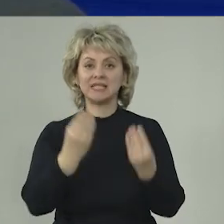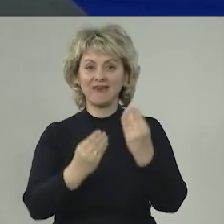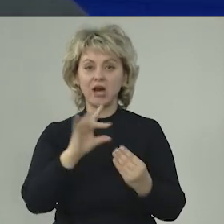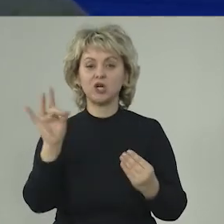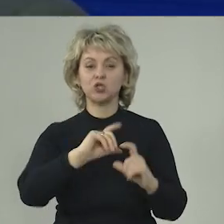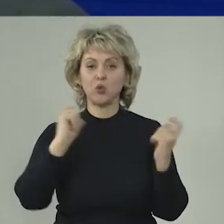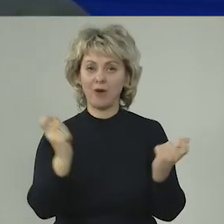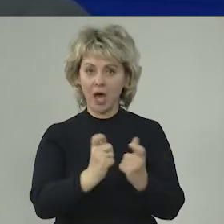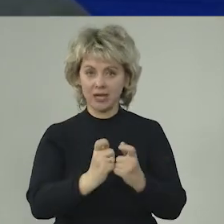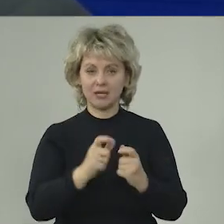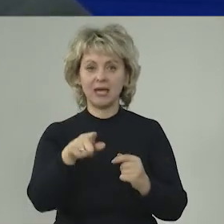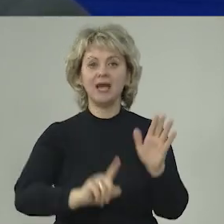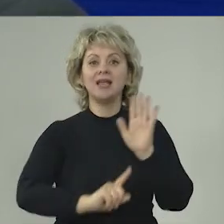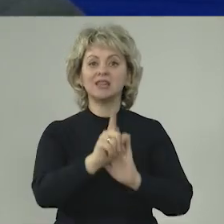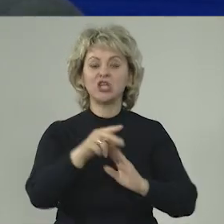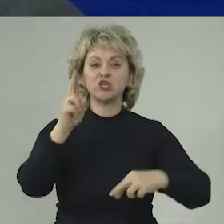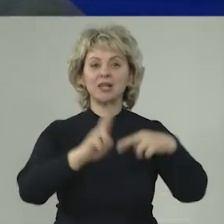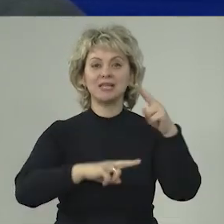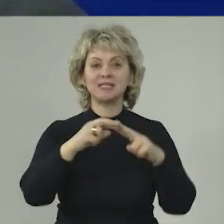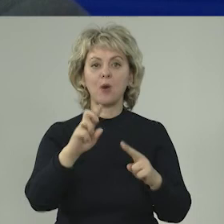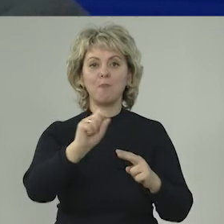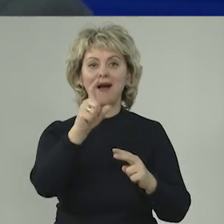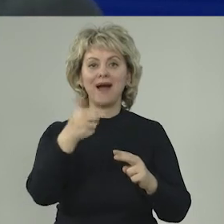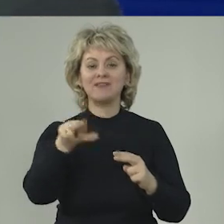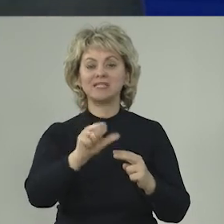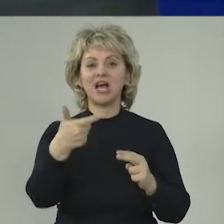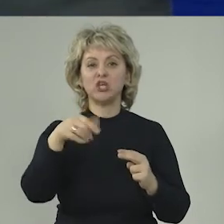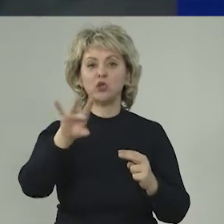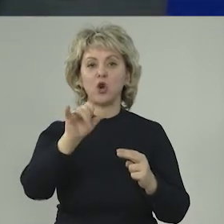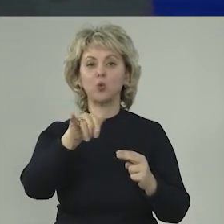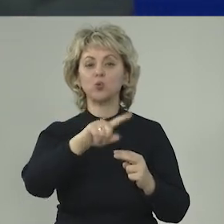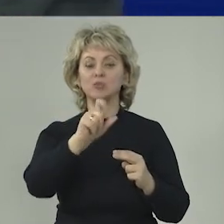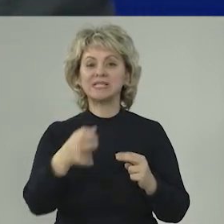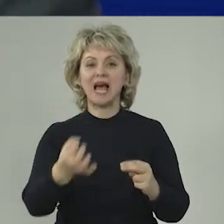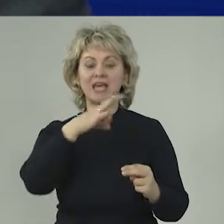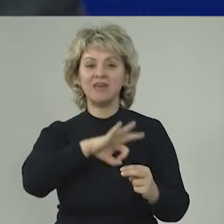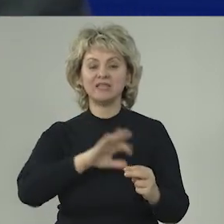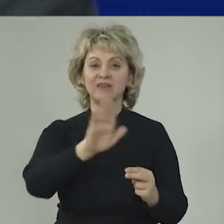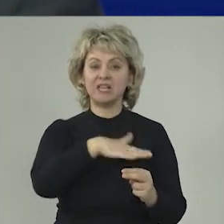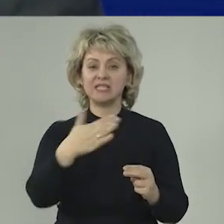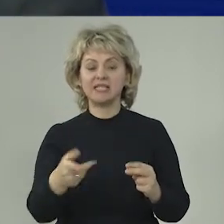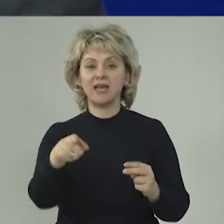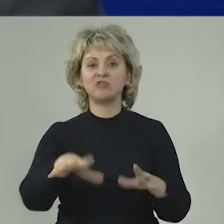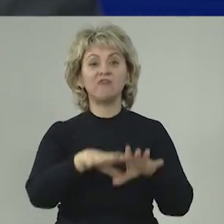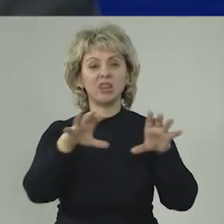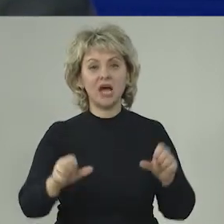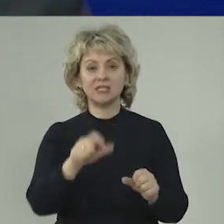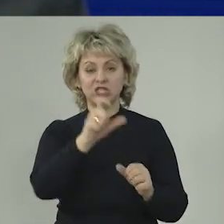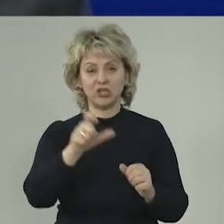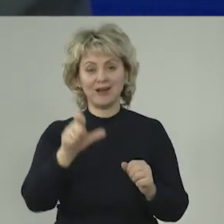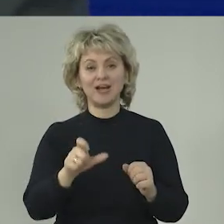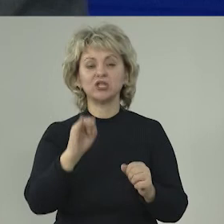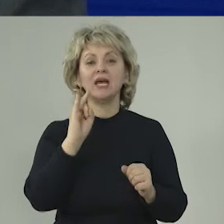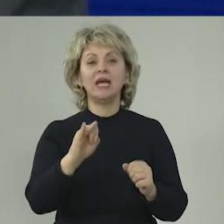матчи на Ростов-арене. Начало строительства Багаевского гидроузла. Эффективность взаимодействия власти и